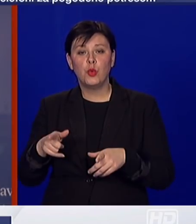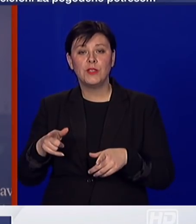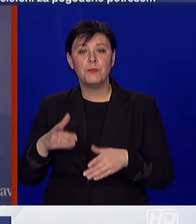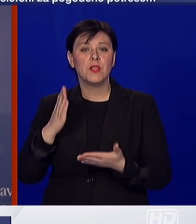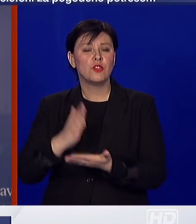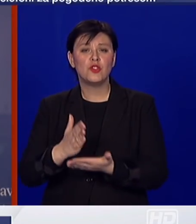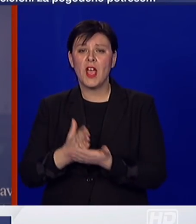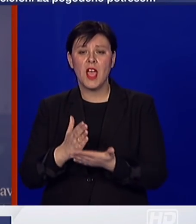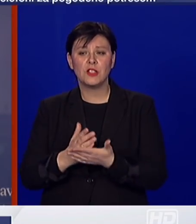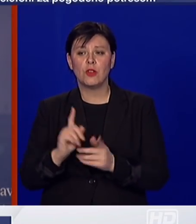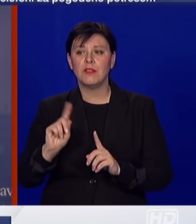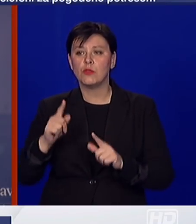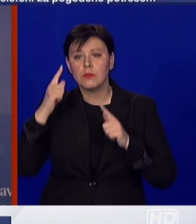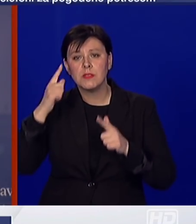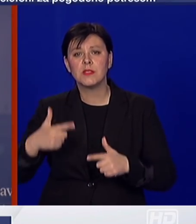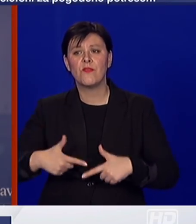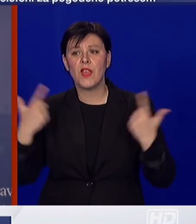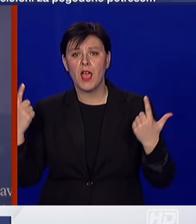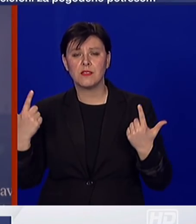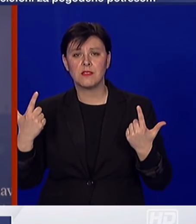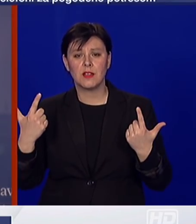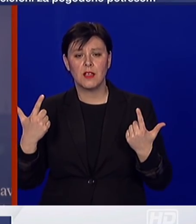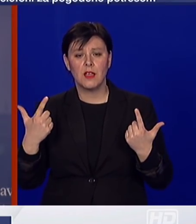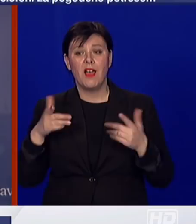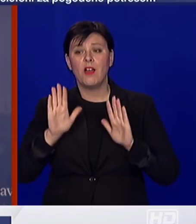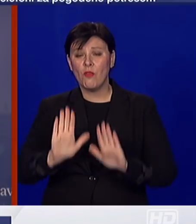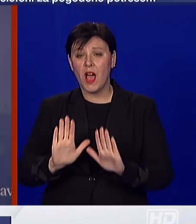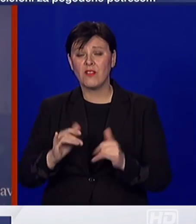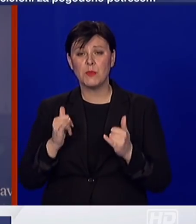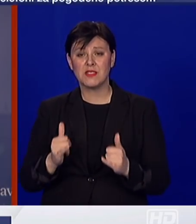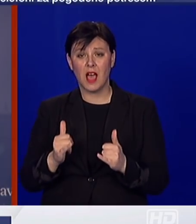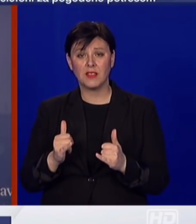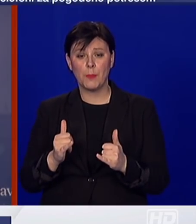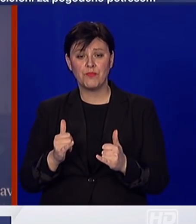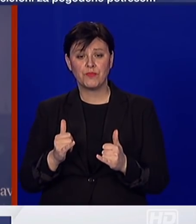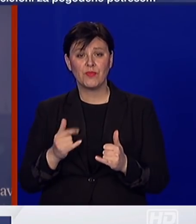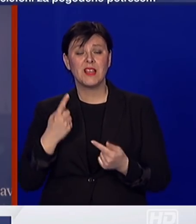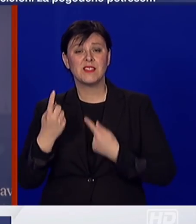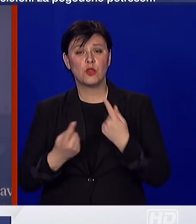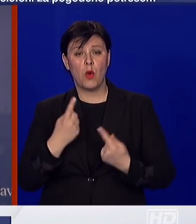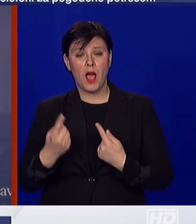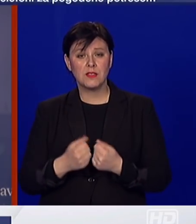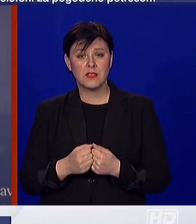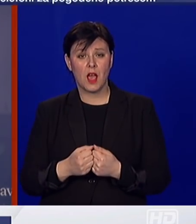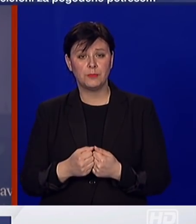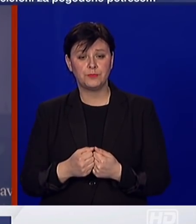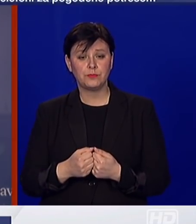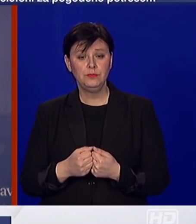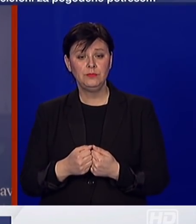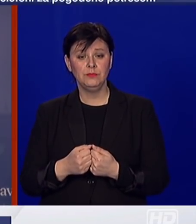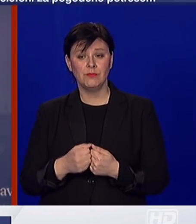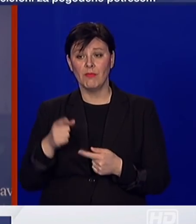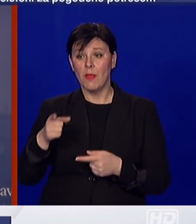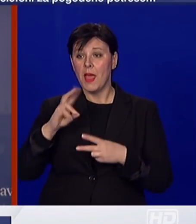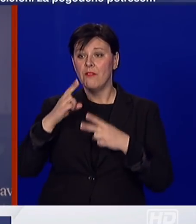svjesni toga da u takvoj situaciji kad ne vide,